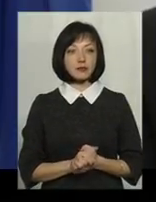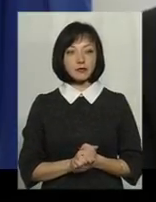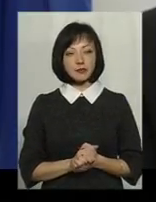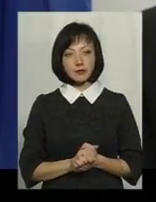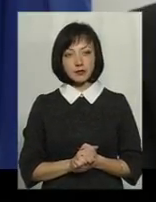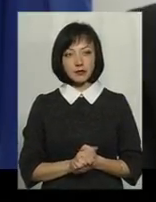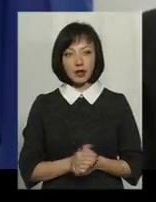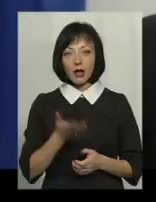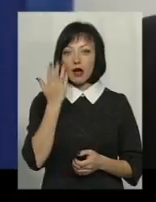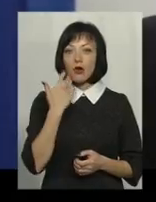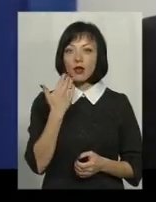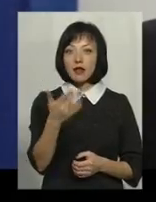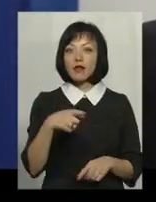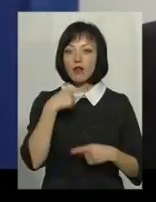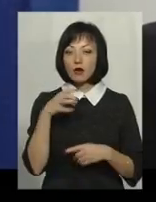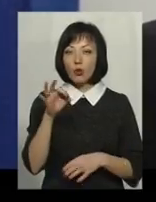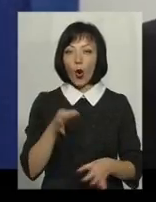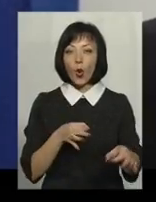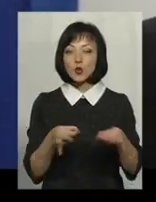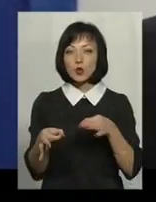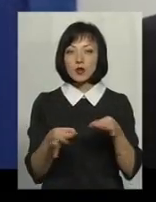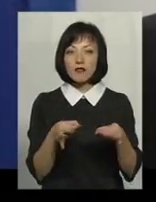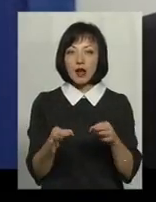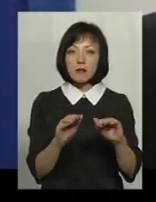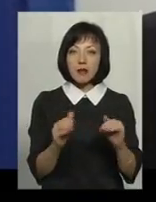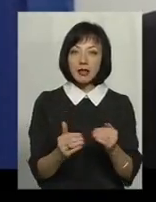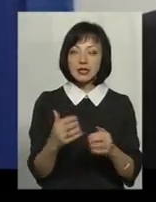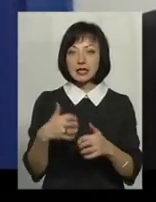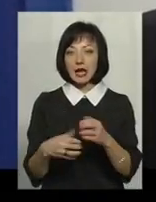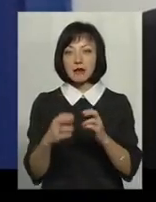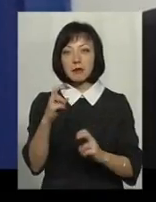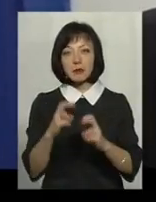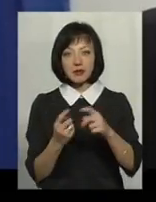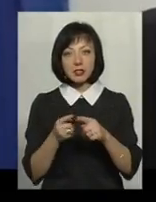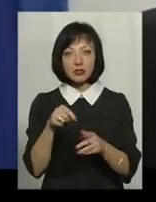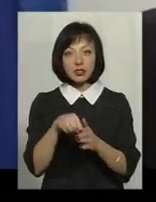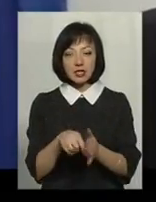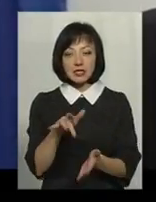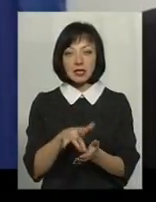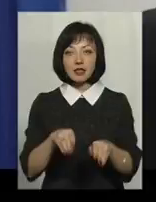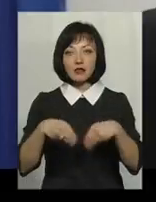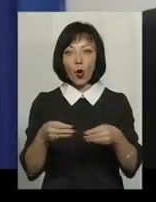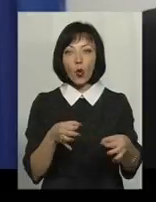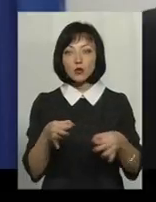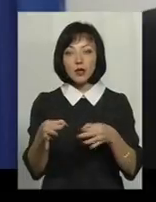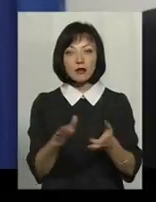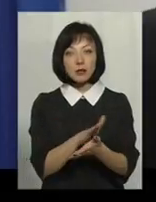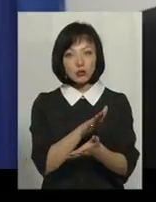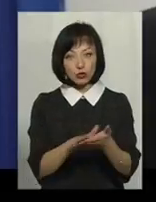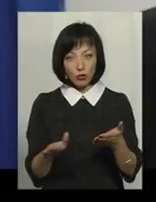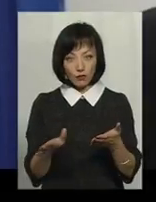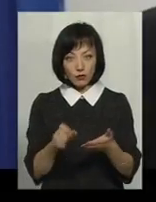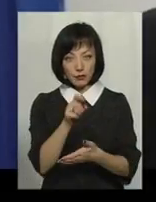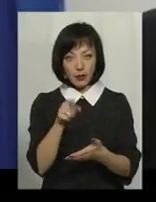Коли ви говорите про консультування українських малих та середніх підприємств, чи це означає, що ці центри будуть надавати консультації безкоштовно?